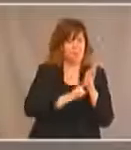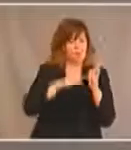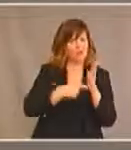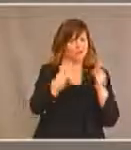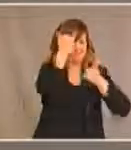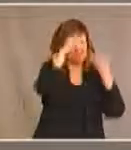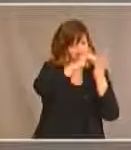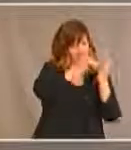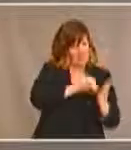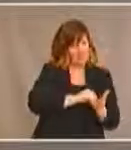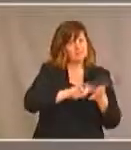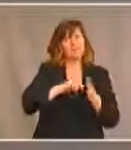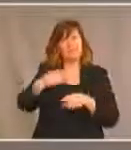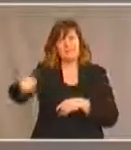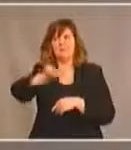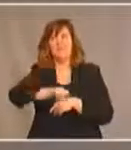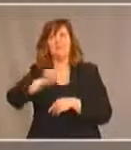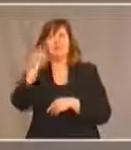vous pouvez compter du 1er mars